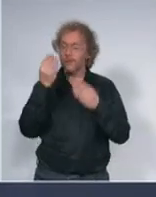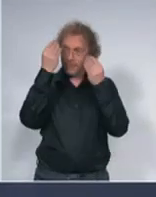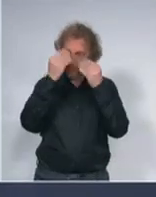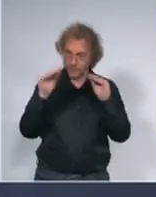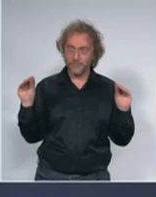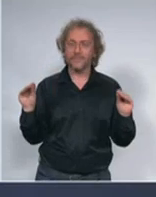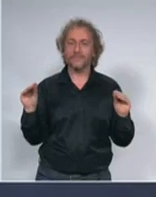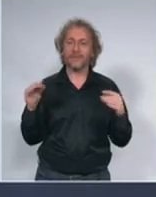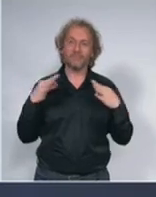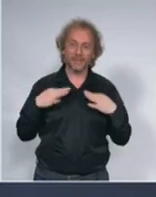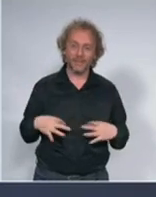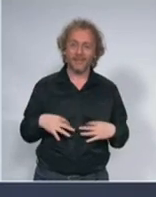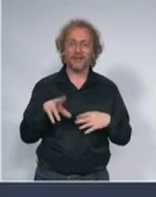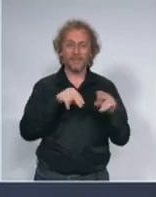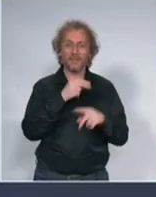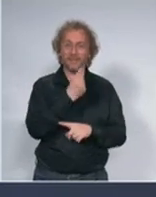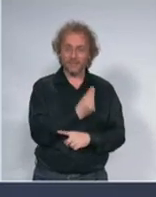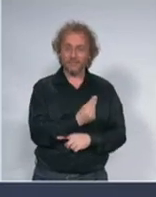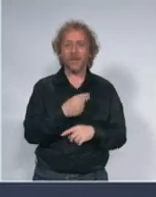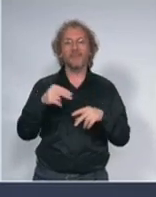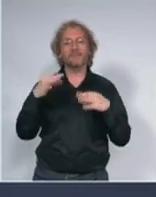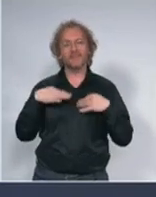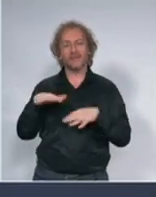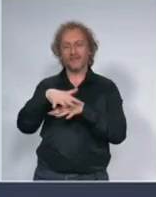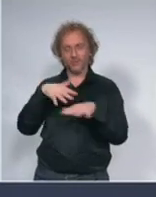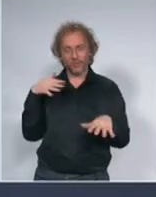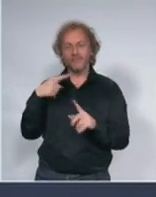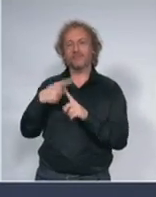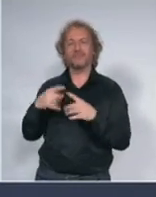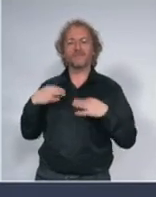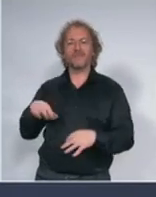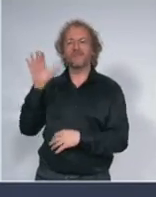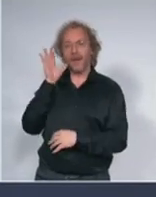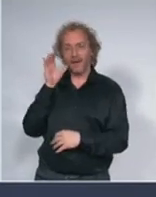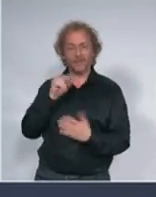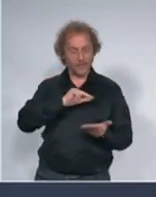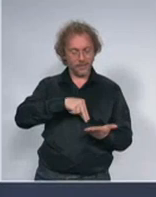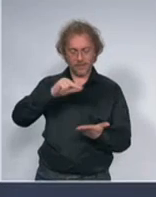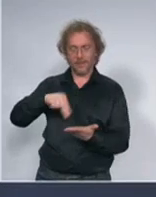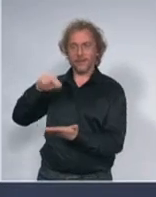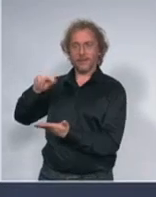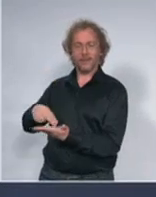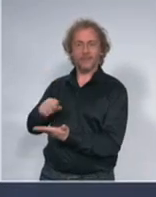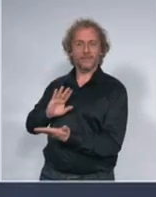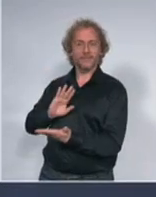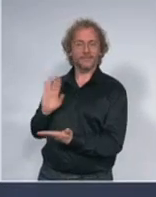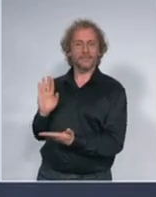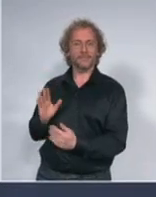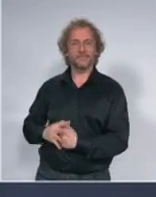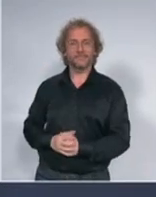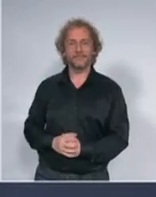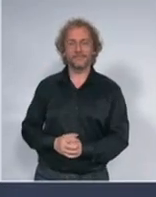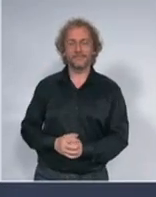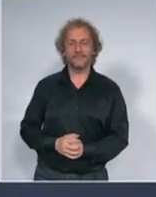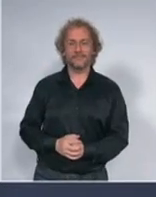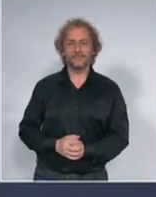predsednik Republike predsednik Skupštine i predsednik Vlade dakle ne postoji absolutno nijedna